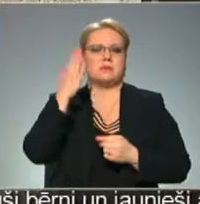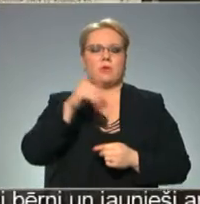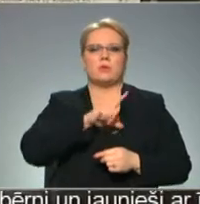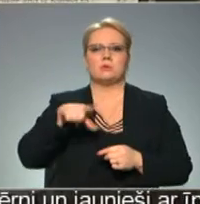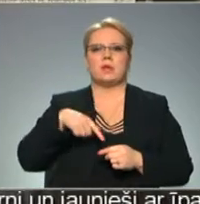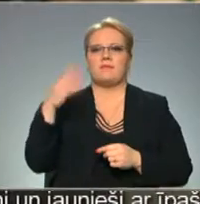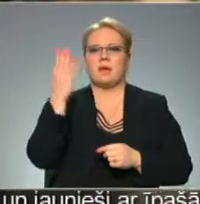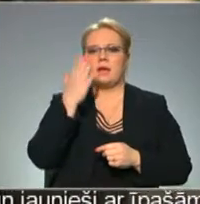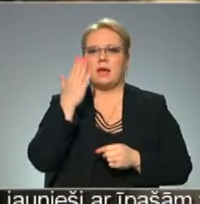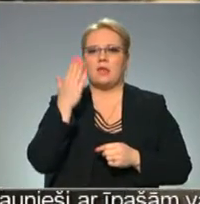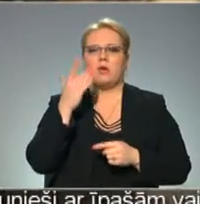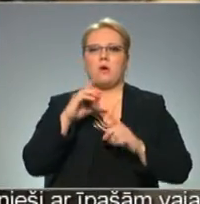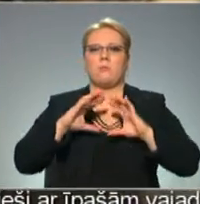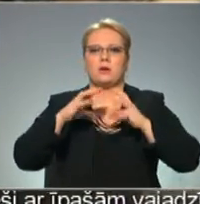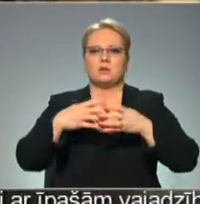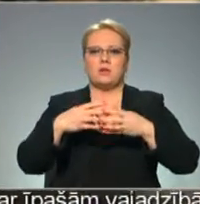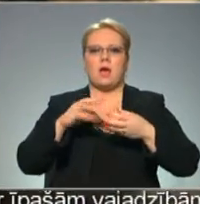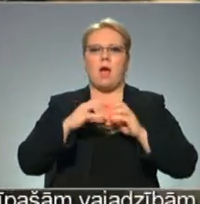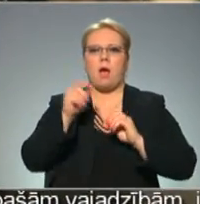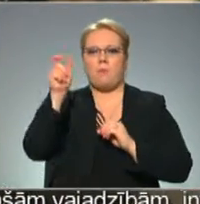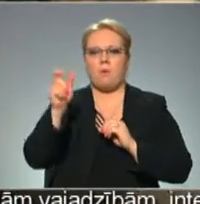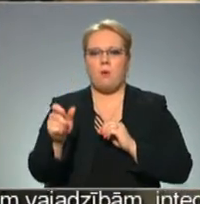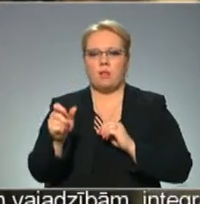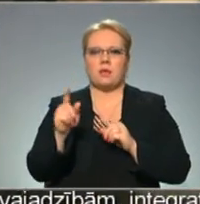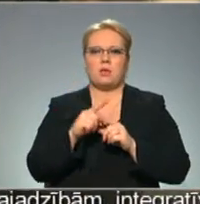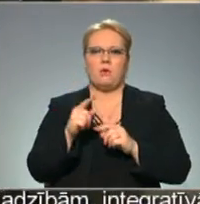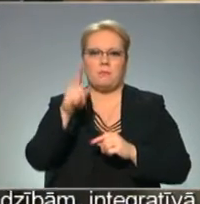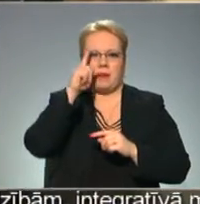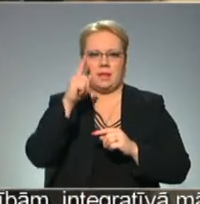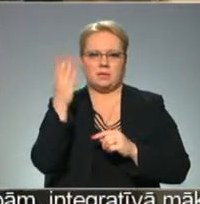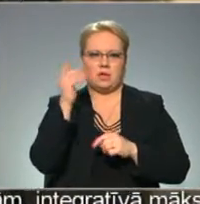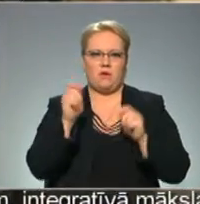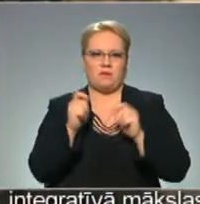Latvijas kino perspektīviem pasaulē, Daira Aboliņa un Edgars Bita no Berlīnas kinofestivālu.